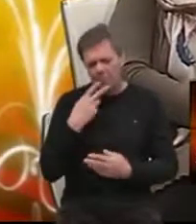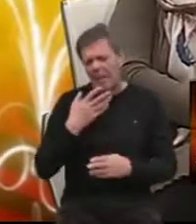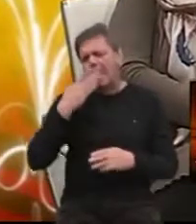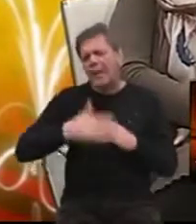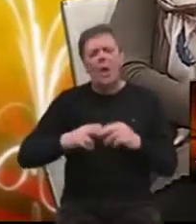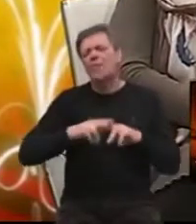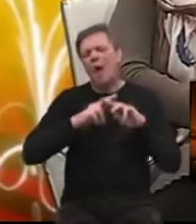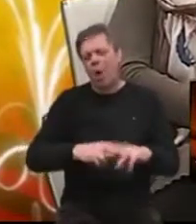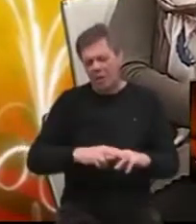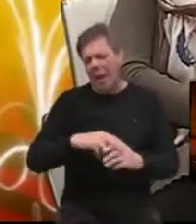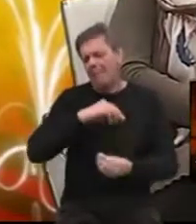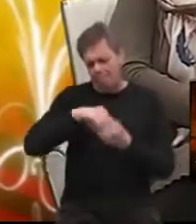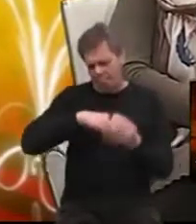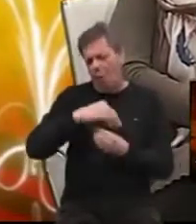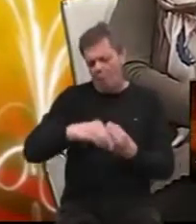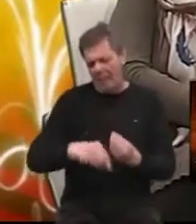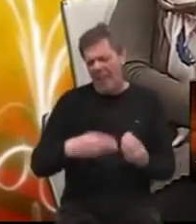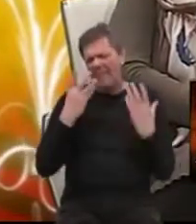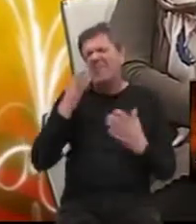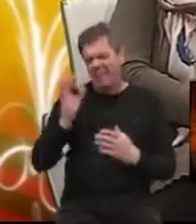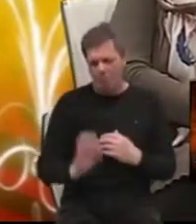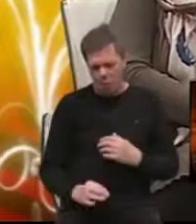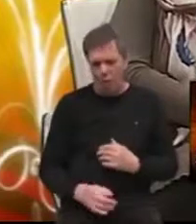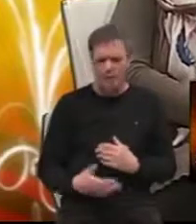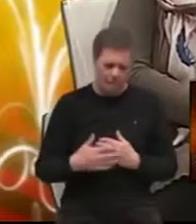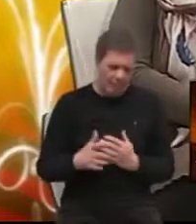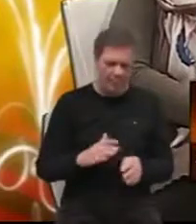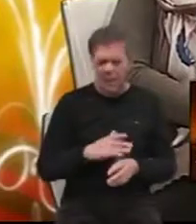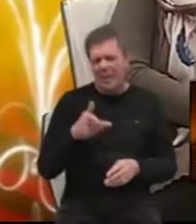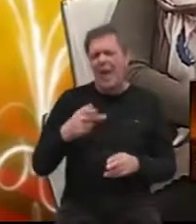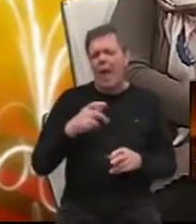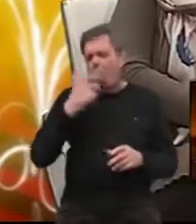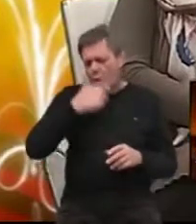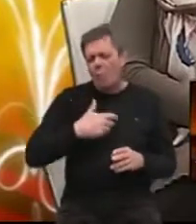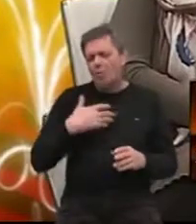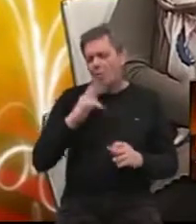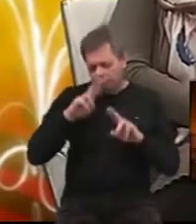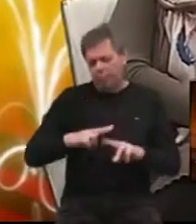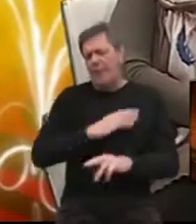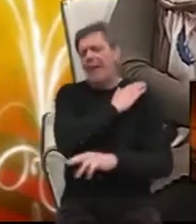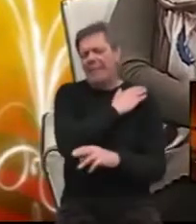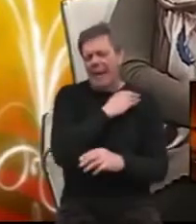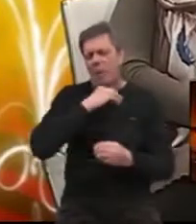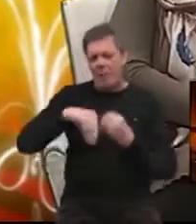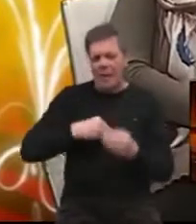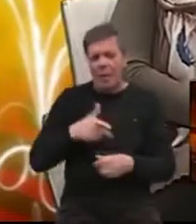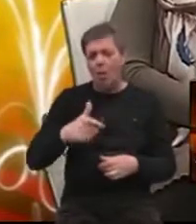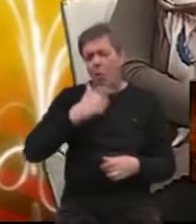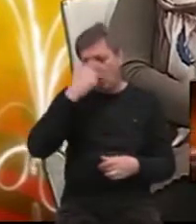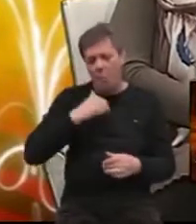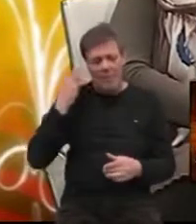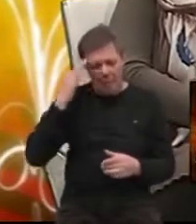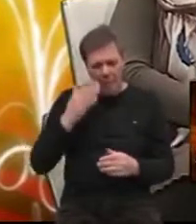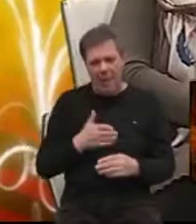obitelji. 90% oboljelih osoba je na teret obitelji. O toj osobi se